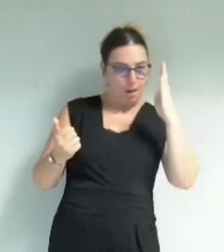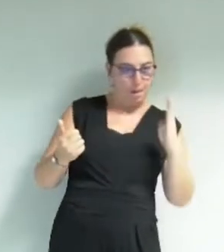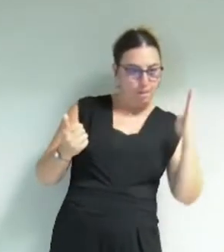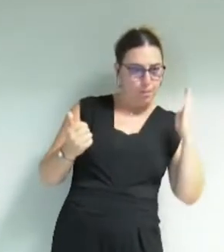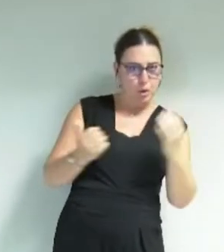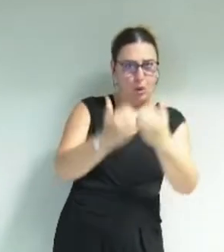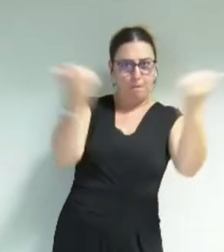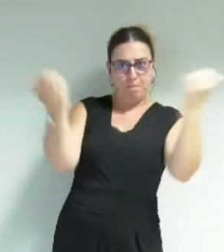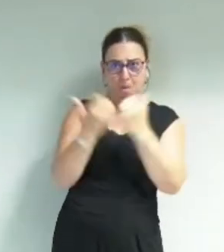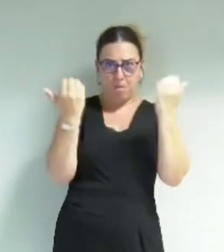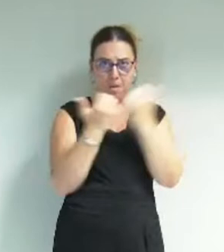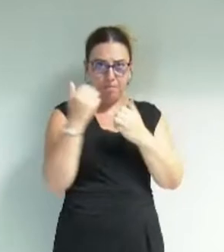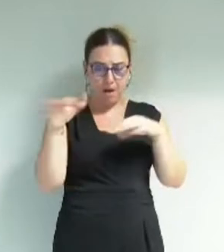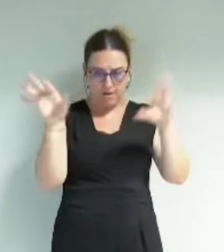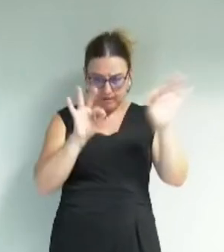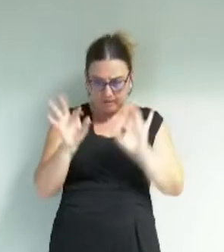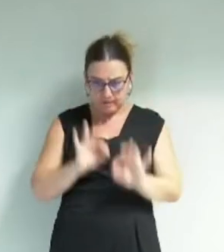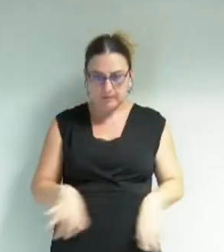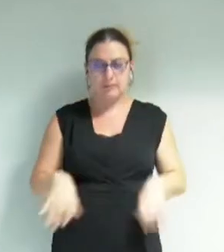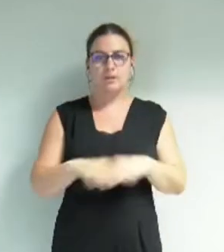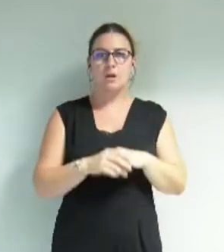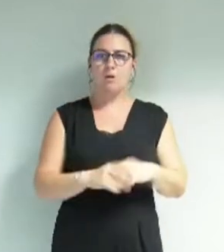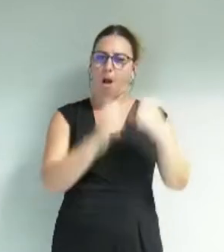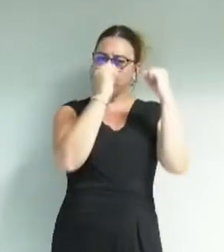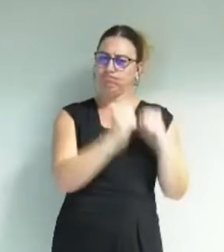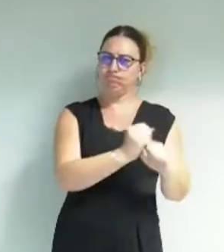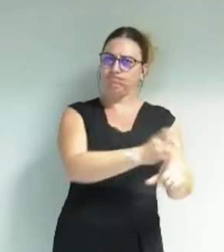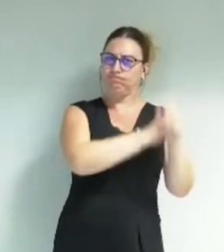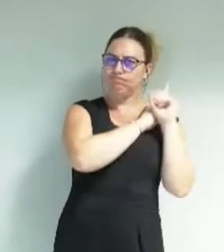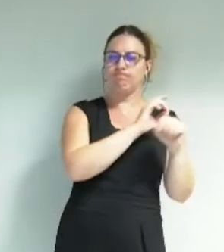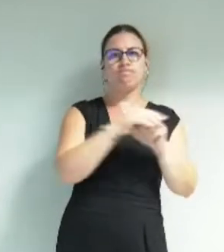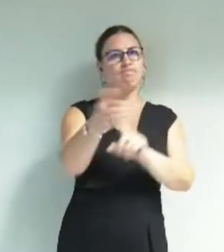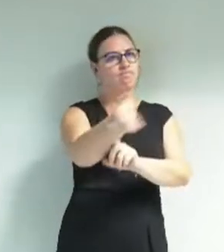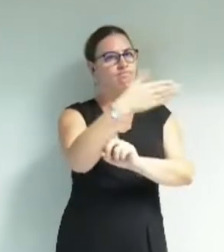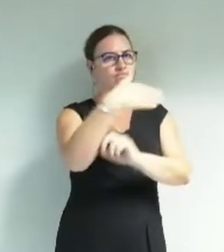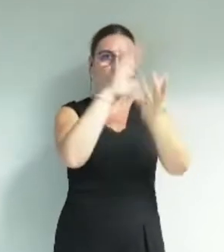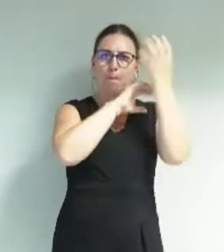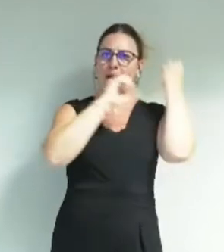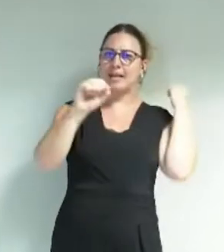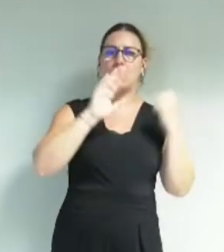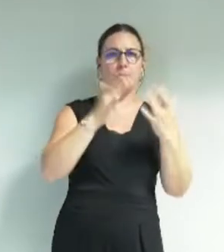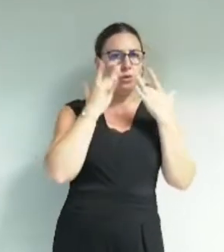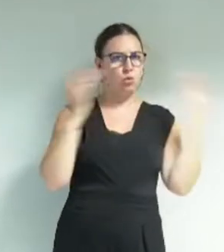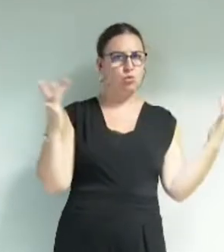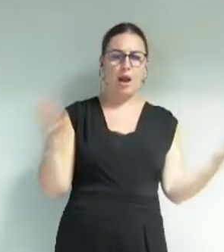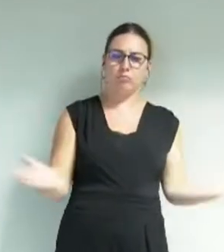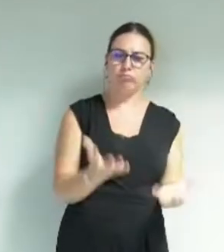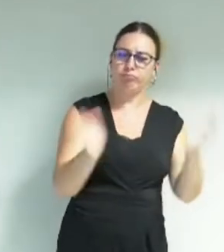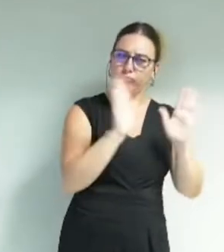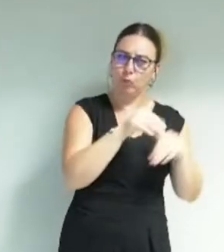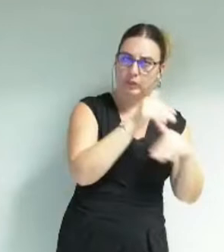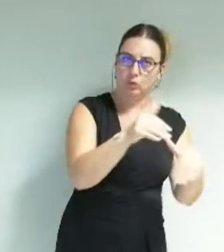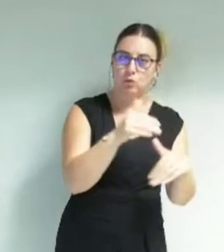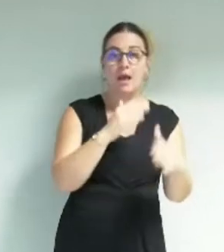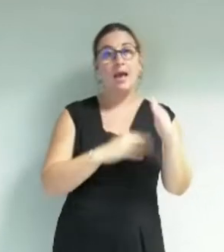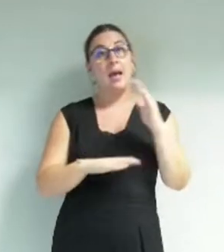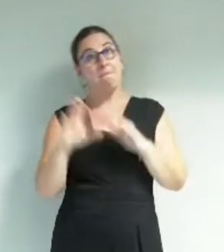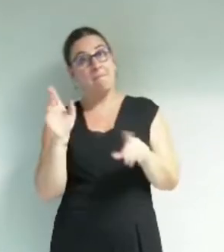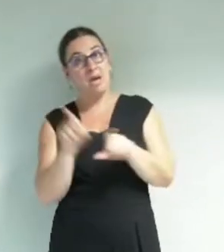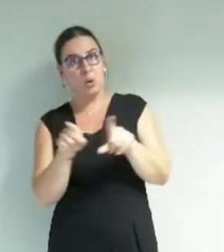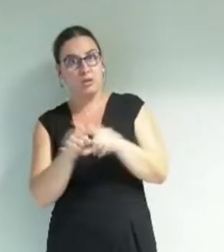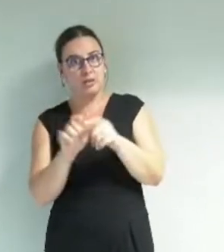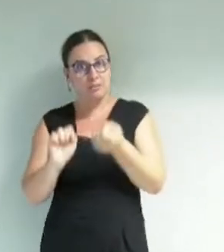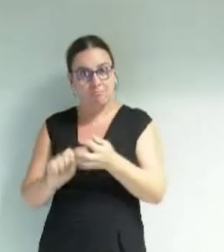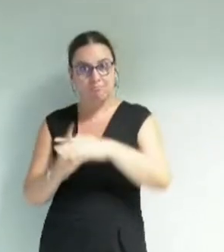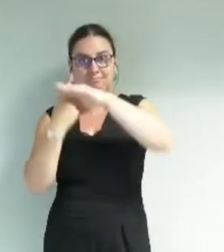antagonistes. Soutenir les plus ancrés, reconnaître leur rôle d'ambassadeur de la dynamique culturelle grenobloise et à la fois permettre l